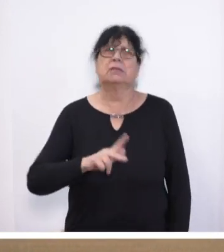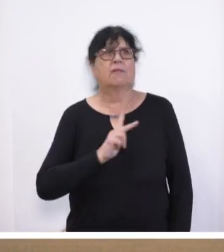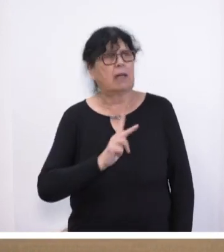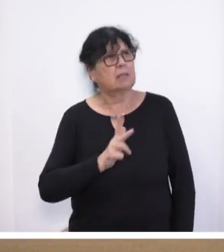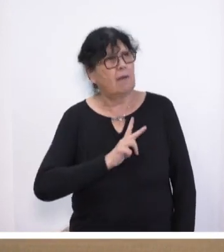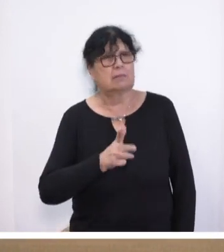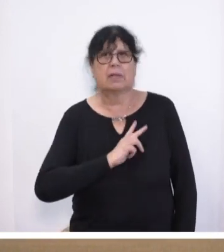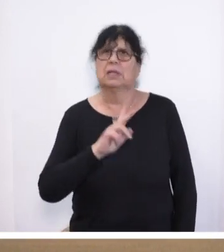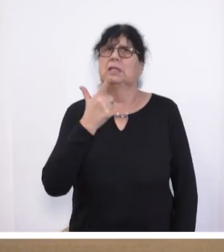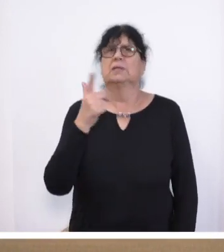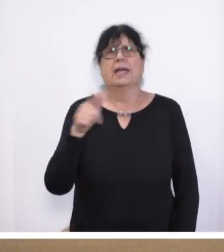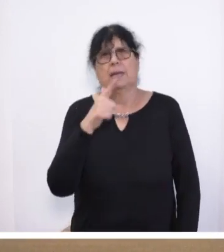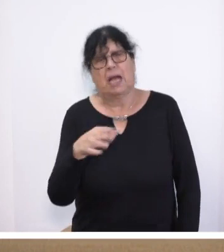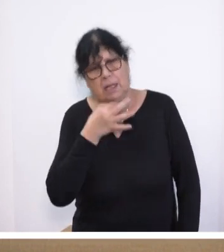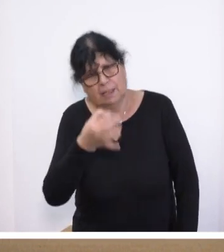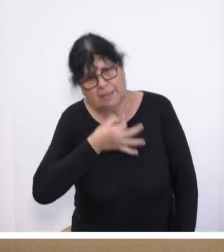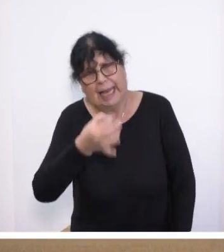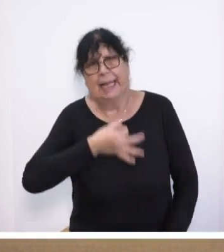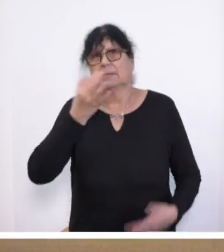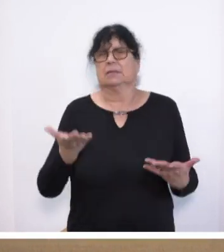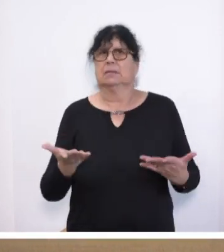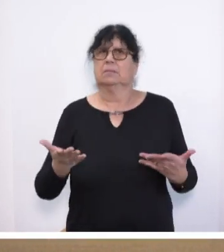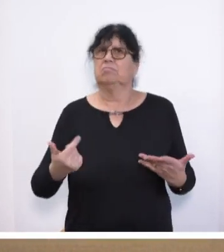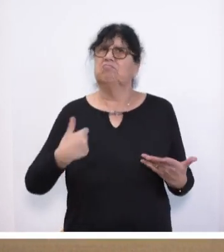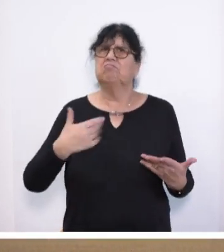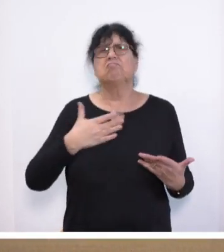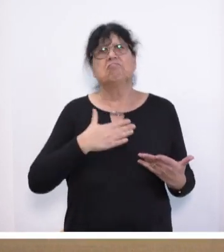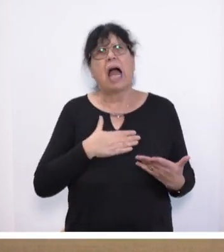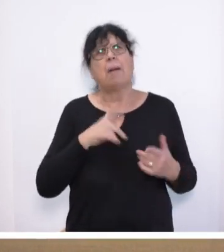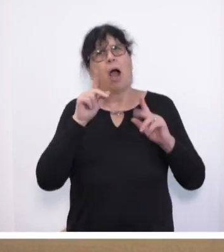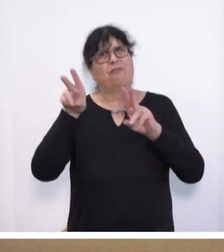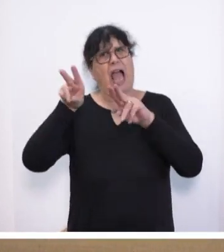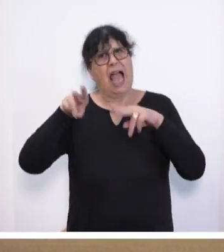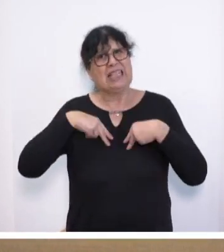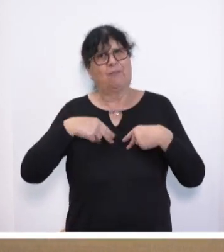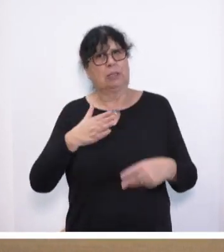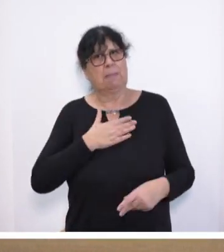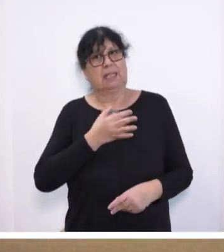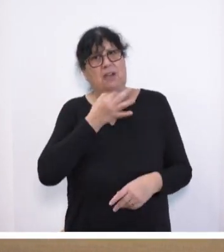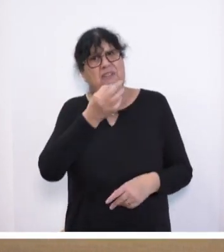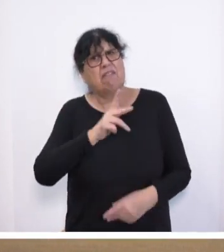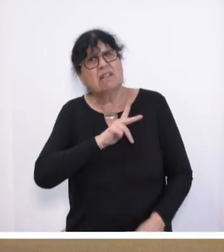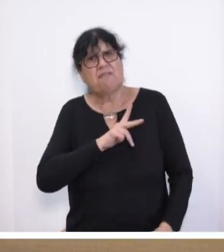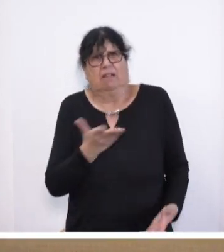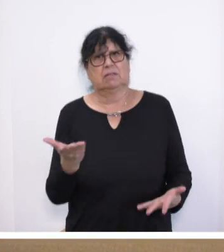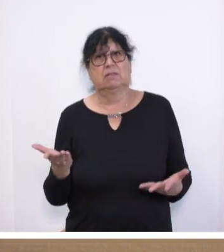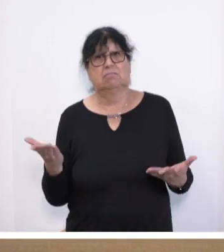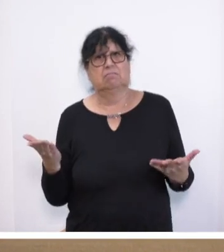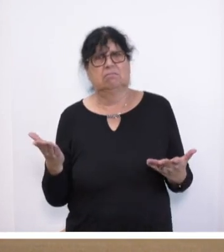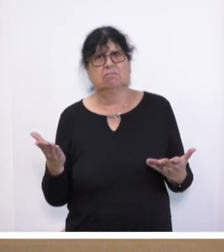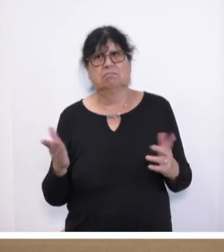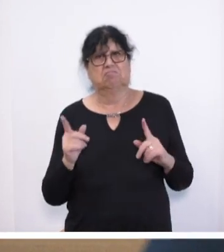Wort ergriffen hier und zweimal geredet. Und ich habe dann auf diese Antwort, auf meine Frage gewartet.